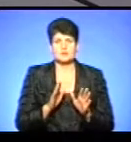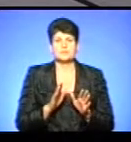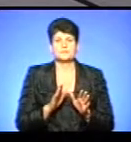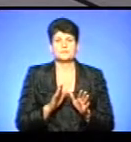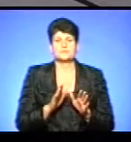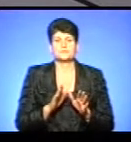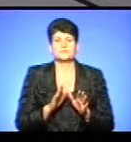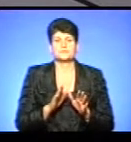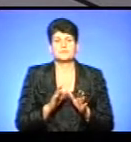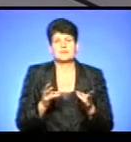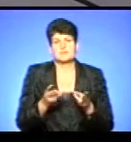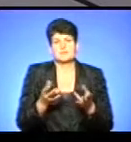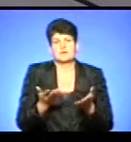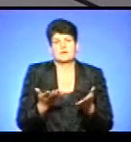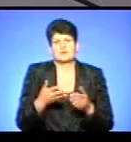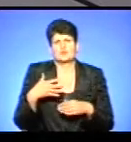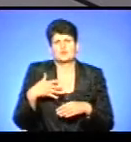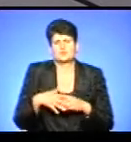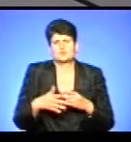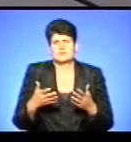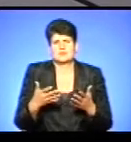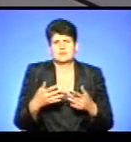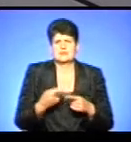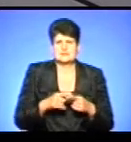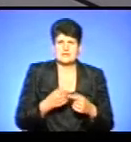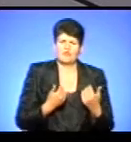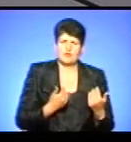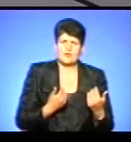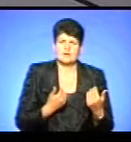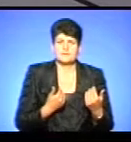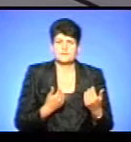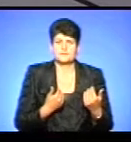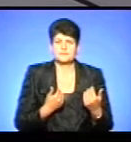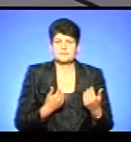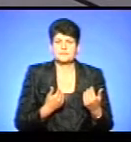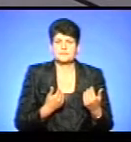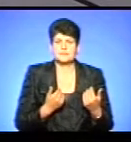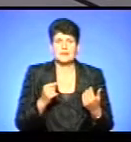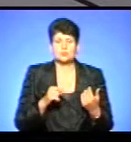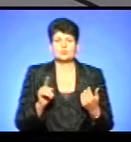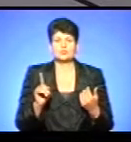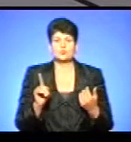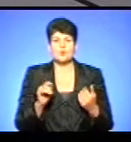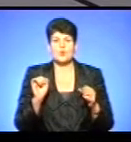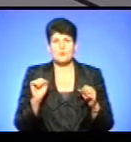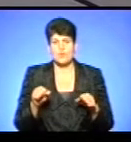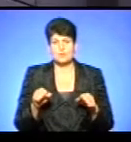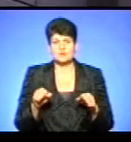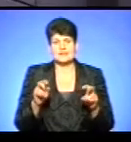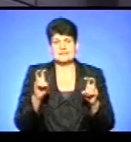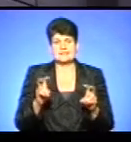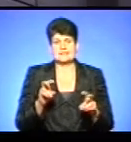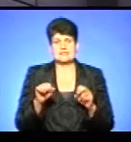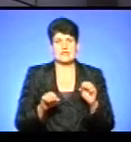те, треба якось зрозуміти, чи це є твоє. Через те, що можна всістне на